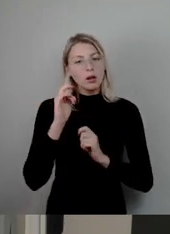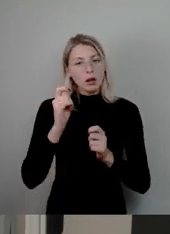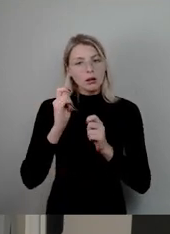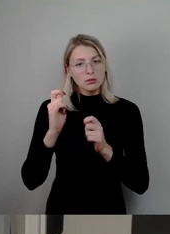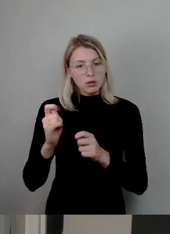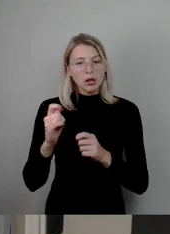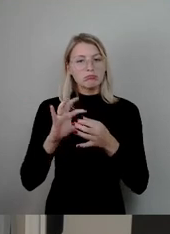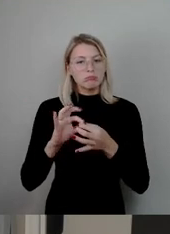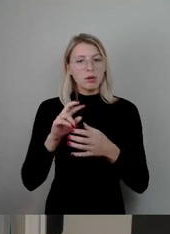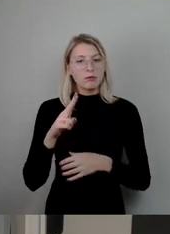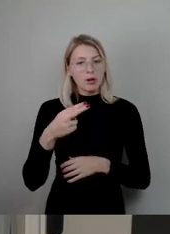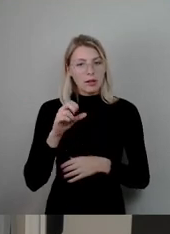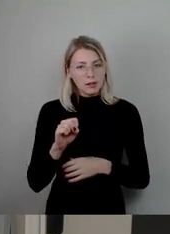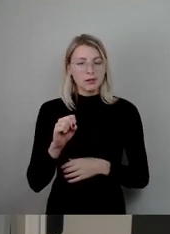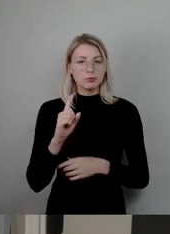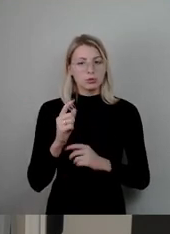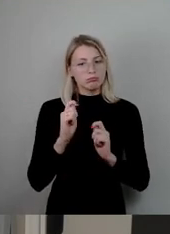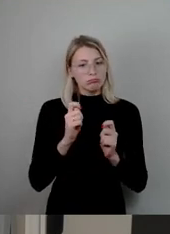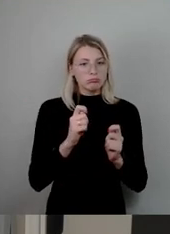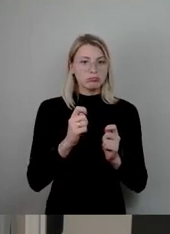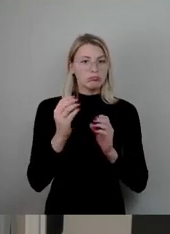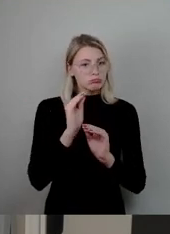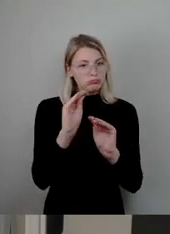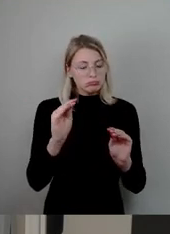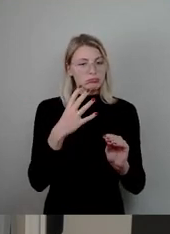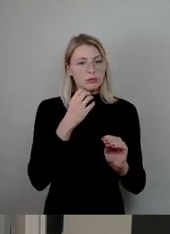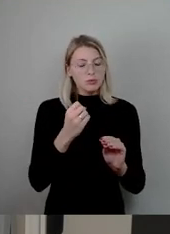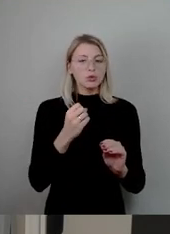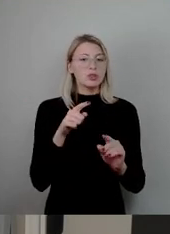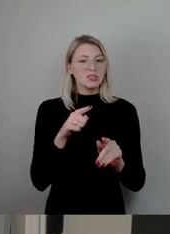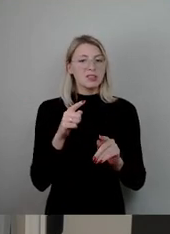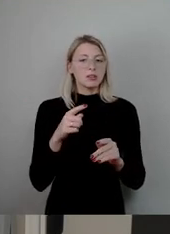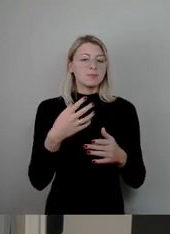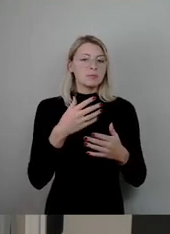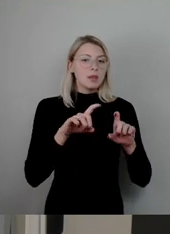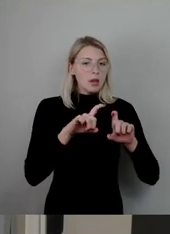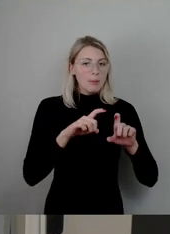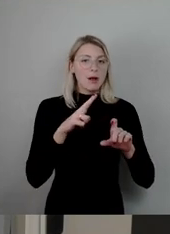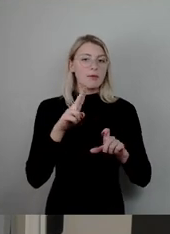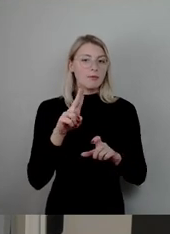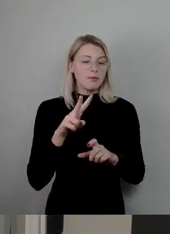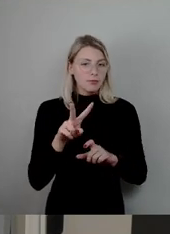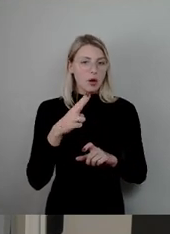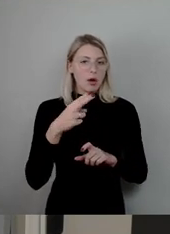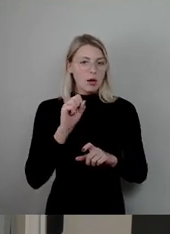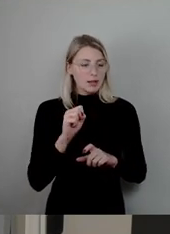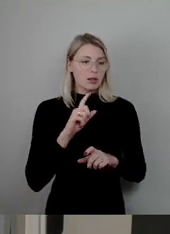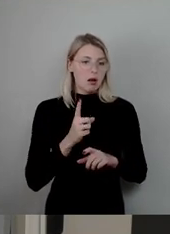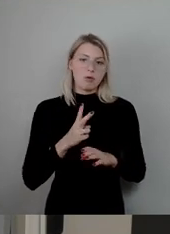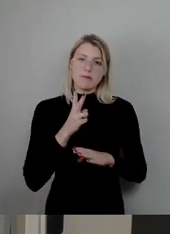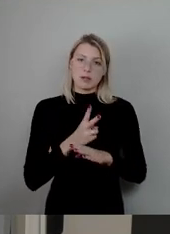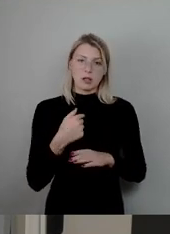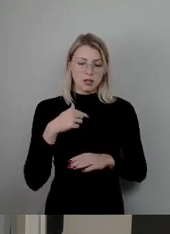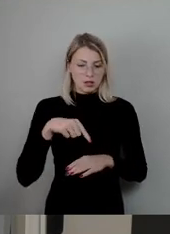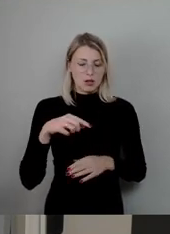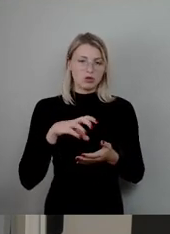eingebracht und habe versucht, das Anliegen der Volkshochschule auch hier im Stadtrat zu vertreten. Das habe ich als meine Aufgabe